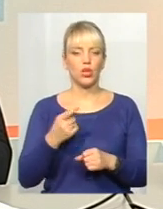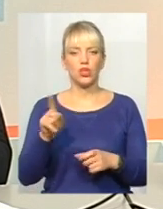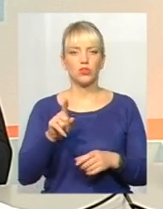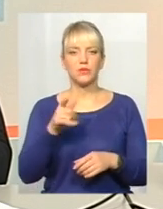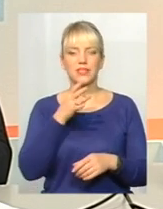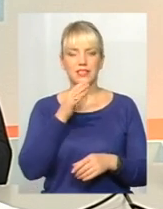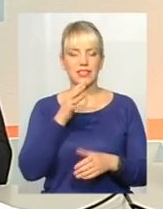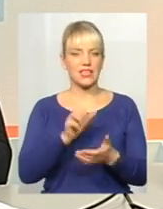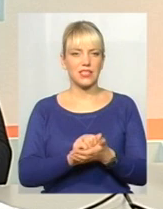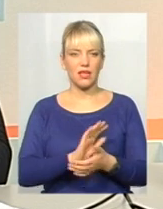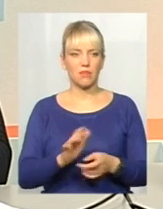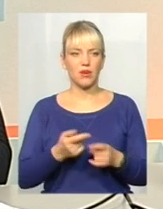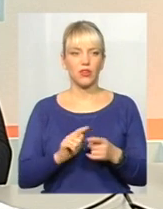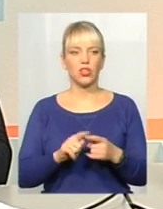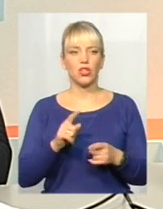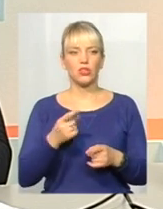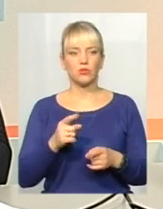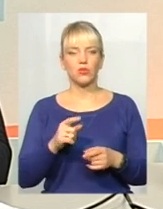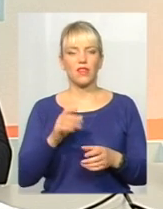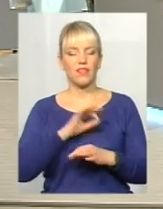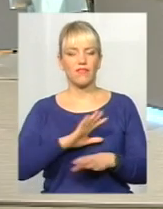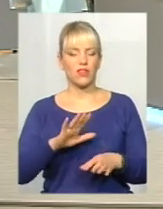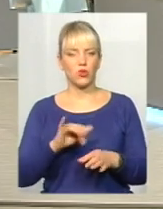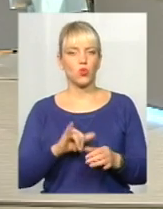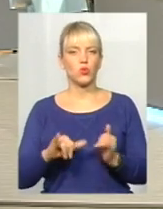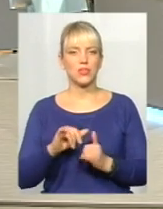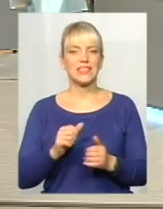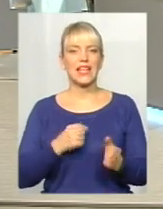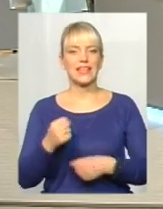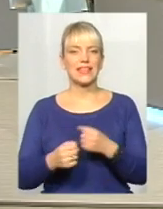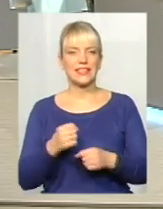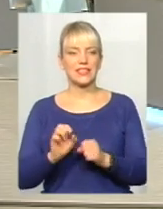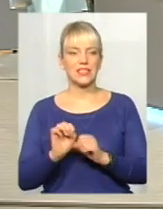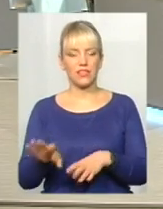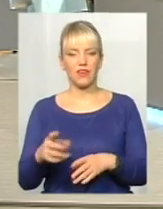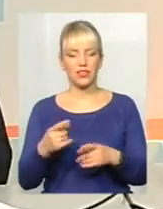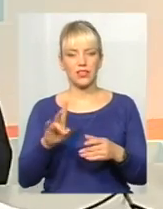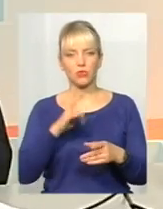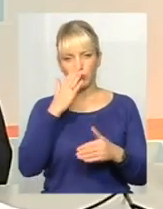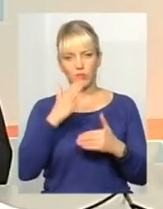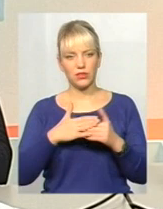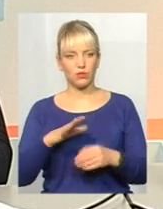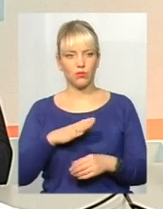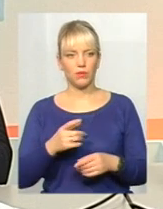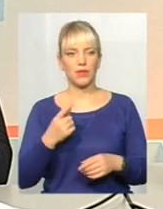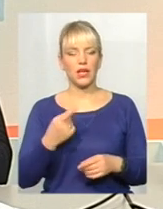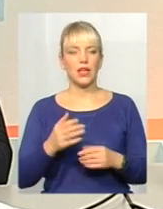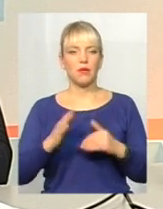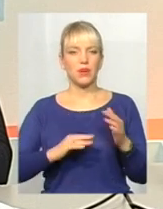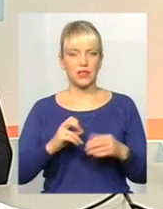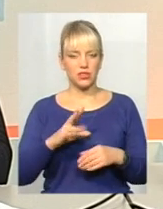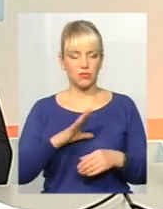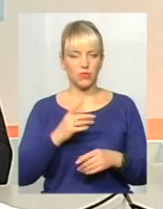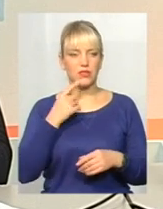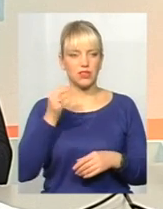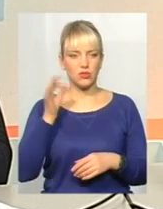можливо, буде навіть і невигідно їхати кудись, давати, тому треба, щоб воно було просто по дорозі. Перша рекомендація практична, і це із досвіду. Тому